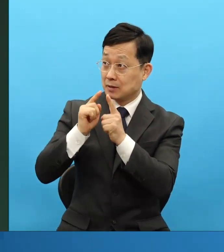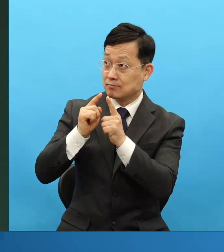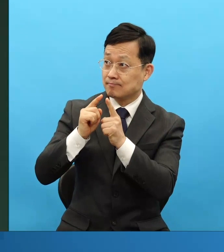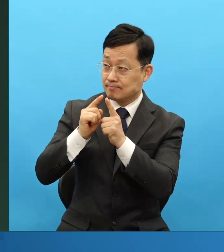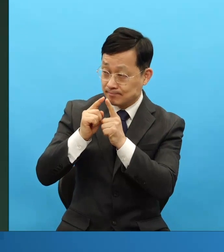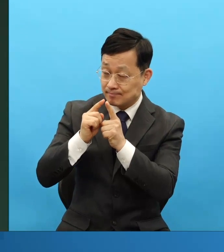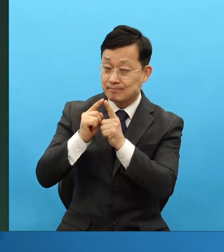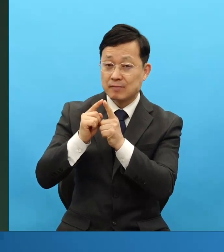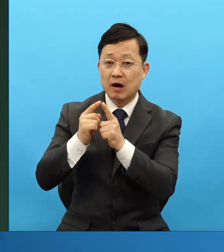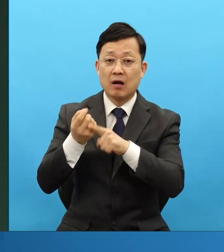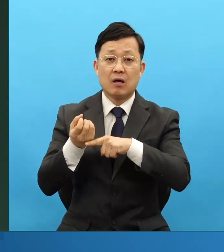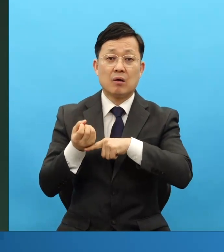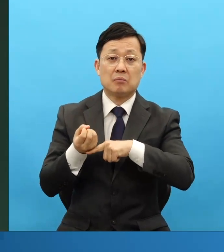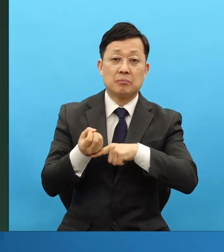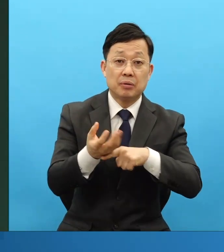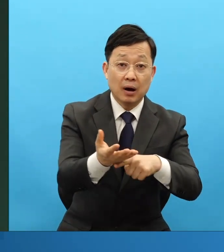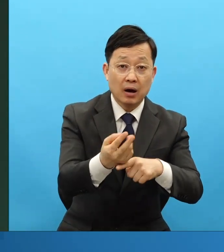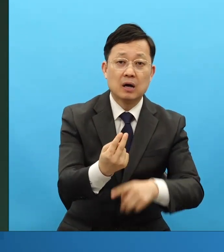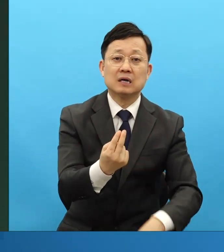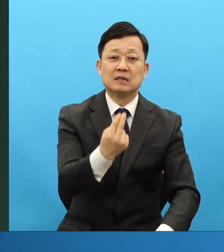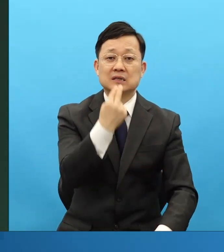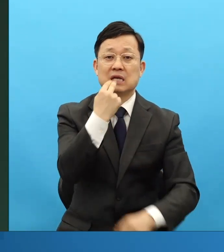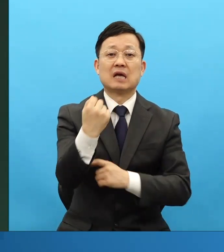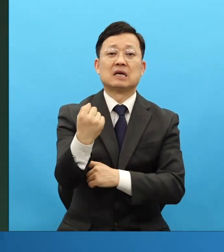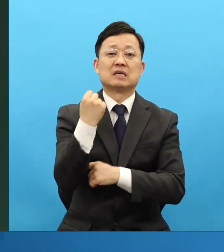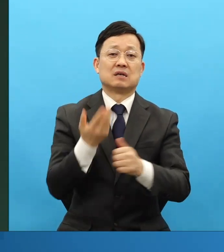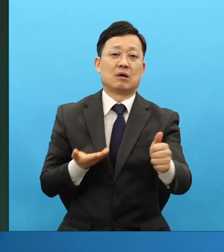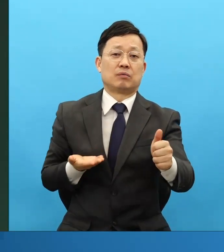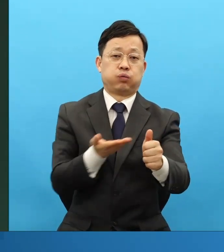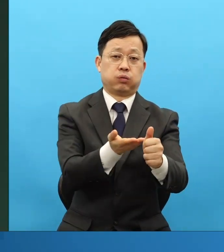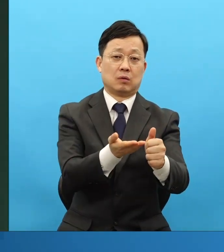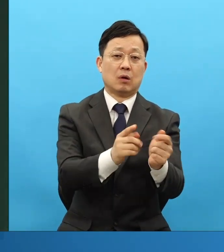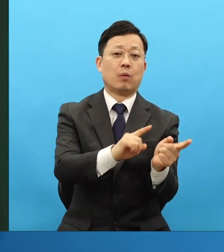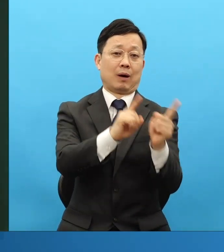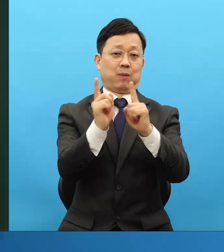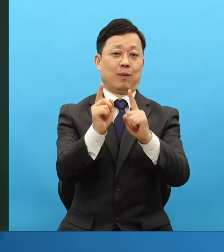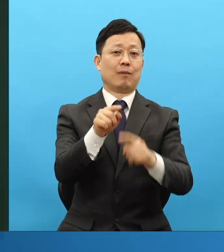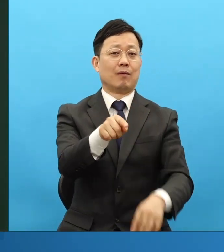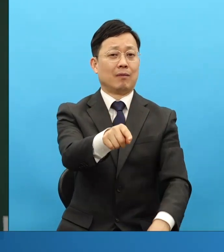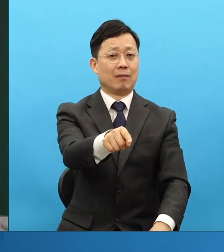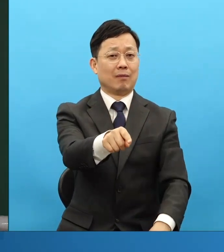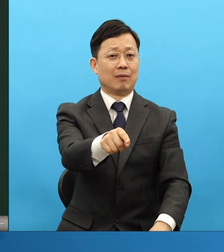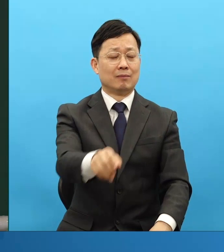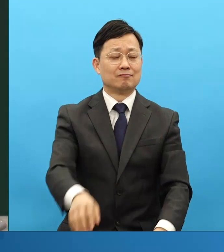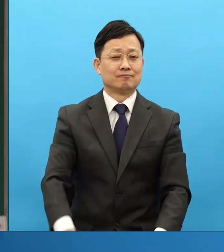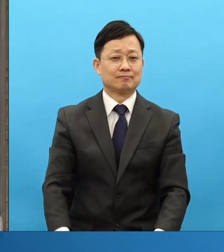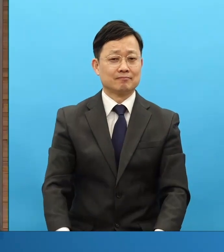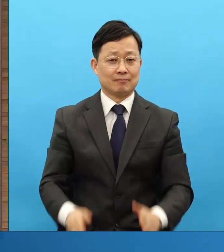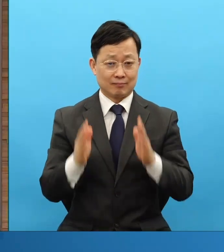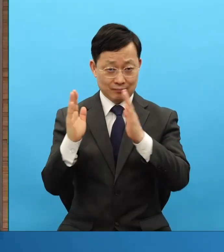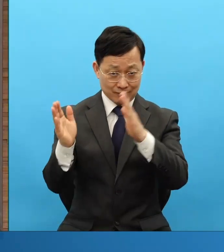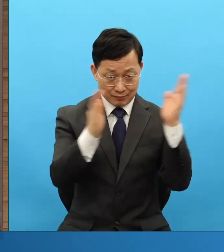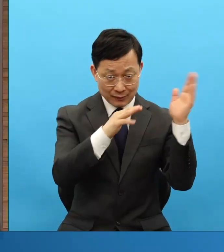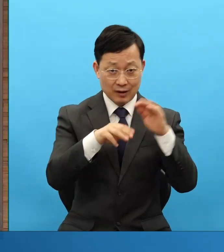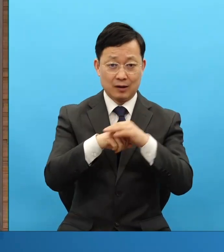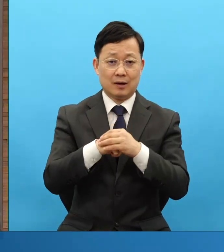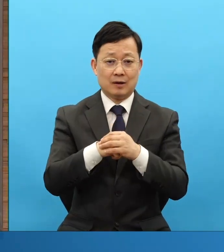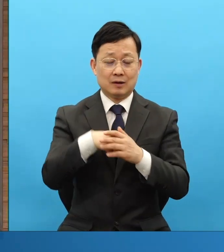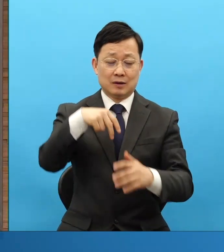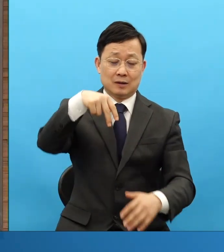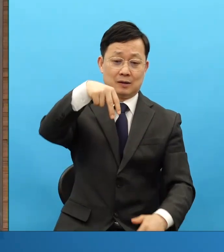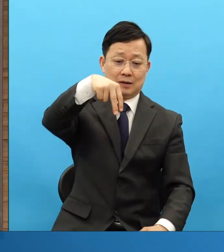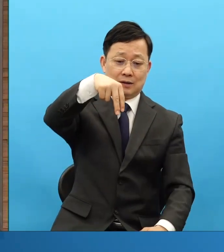이렇게 나온 겁니다. 절대 놓치지 마세요. 또 놓쳤어. 다시